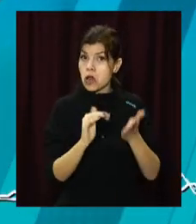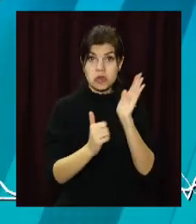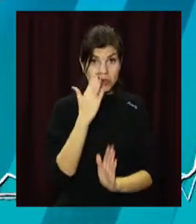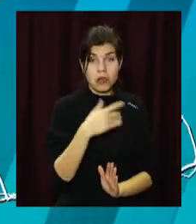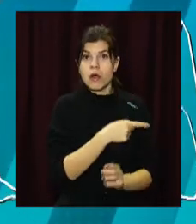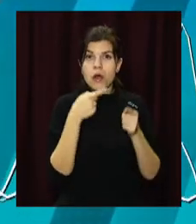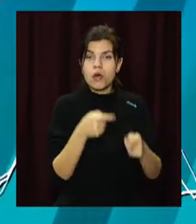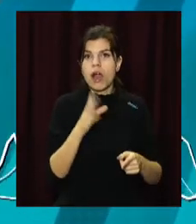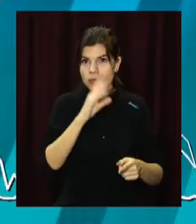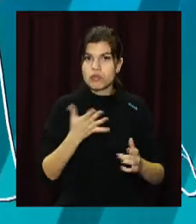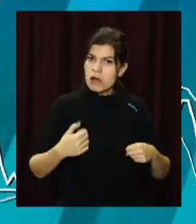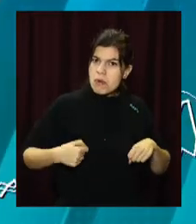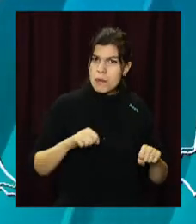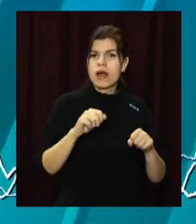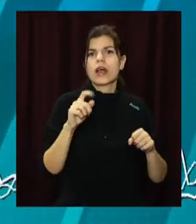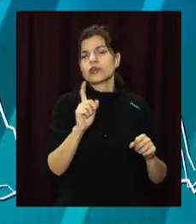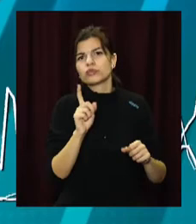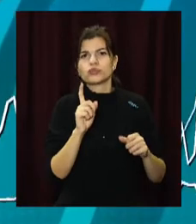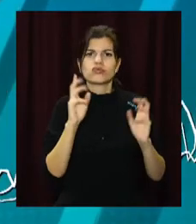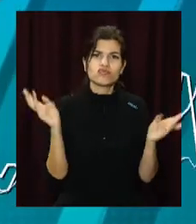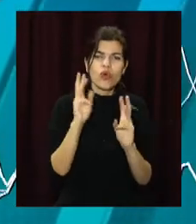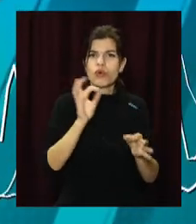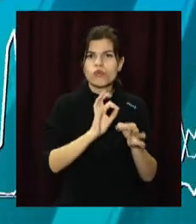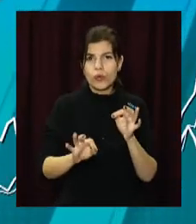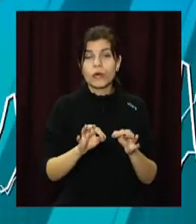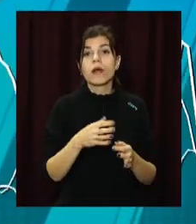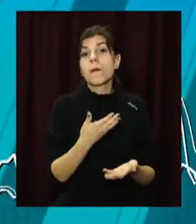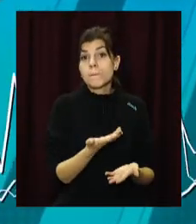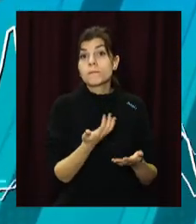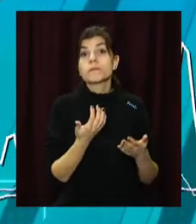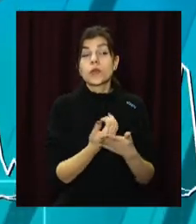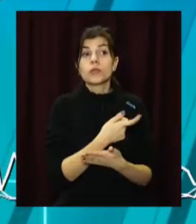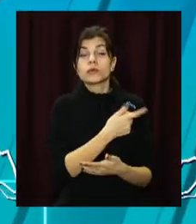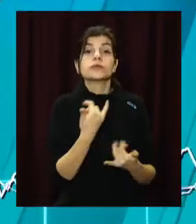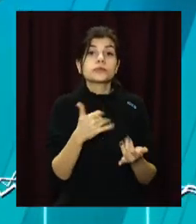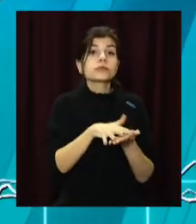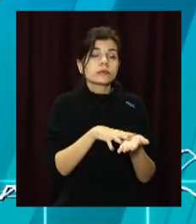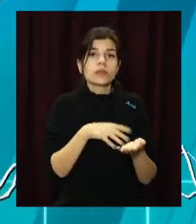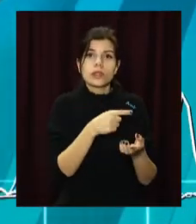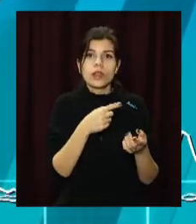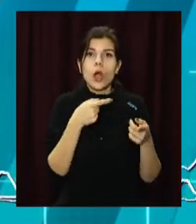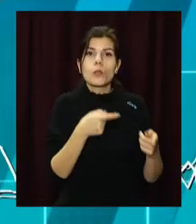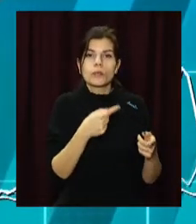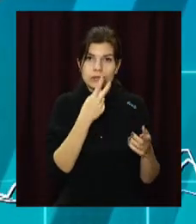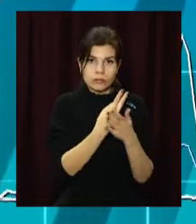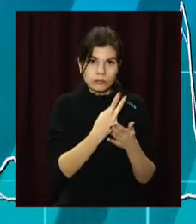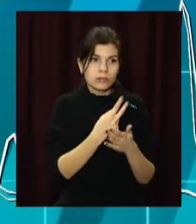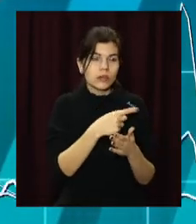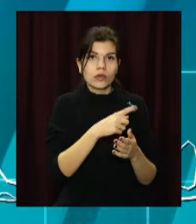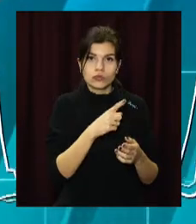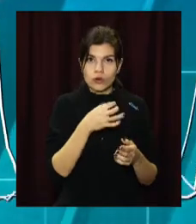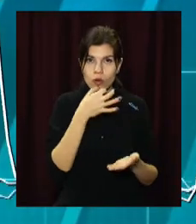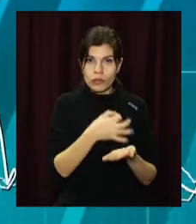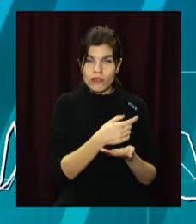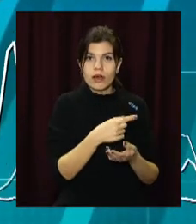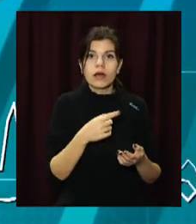погрожували насильством та фізичною розправою. Вирішується питання щодо повідомлення зловмисникам про підозру та обрання міри запобіжного заходу у